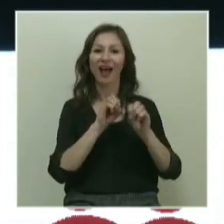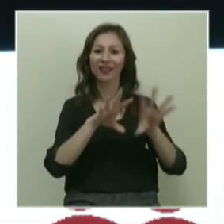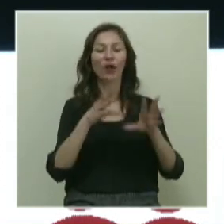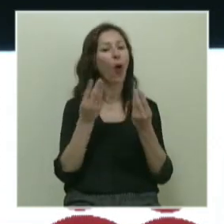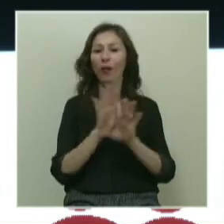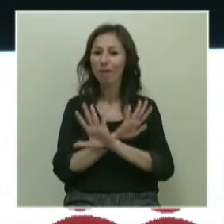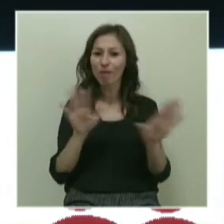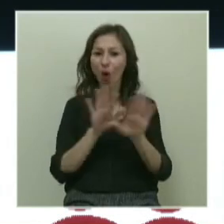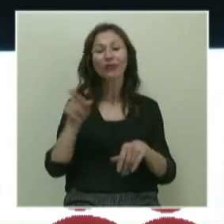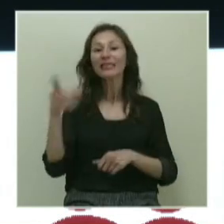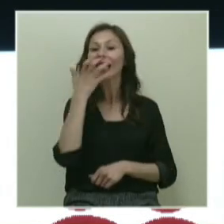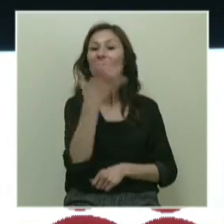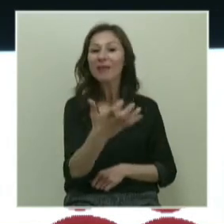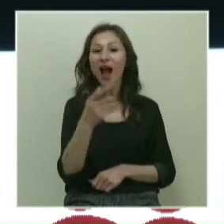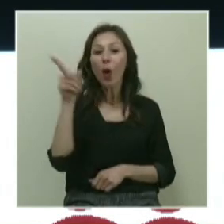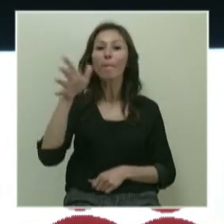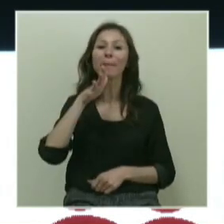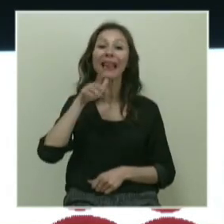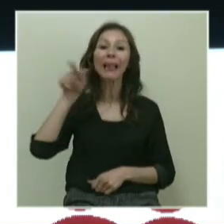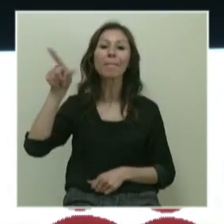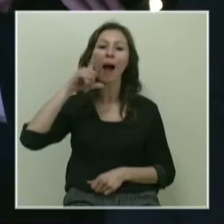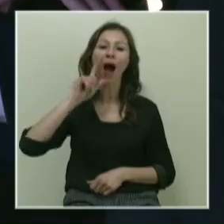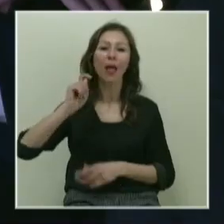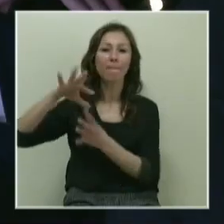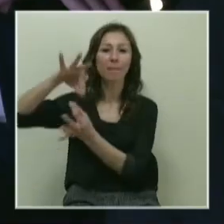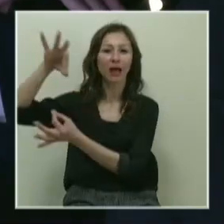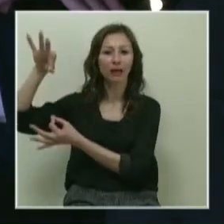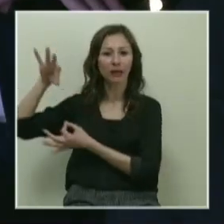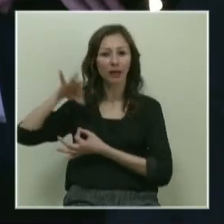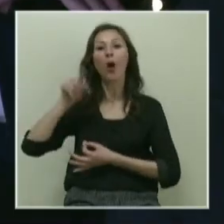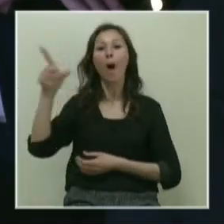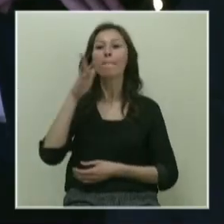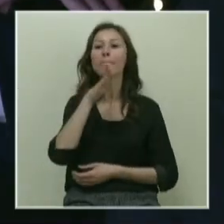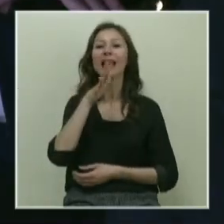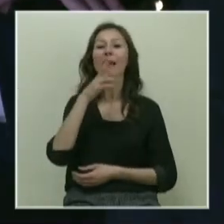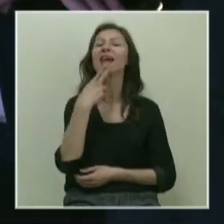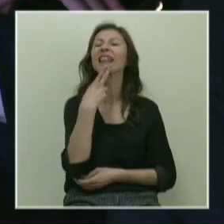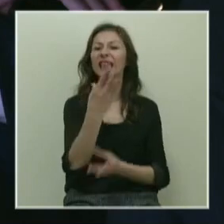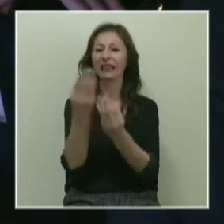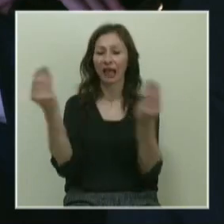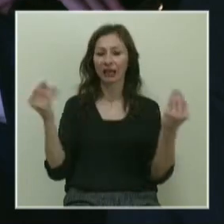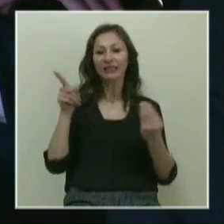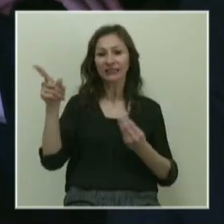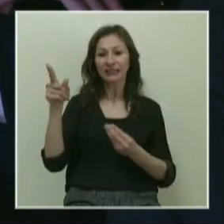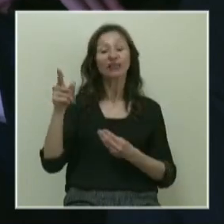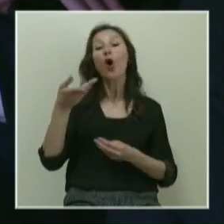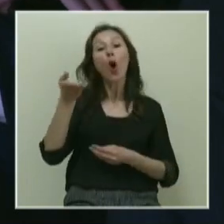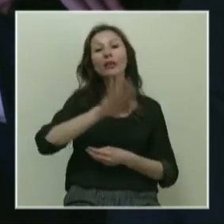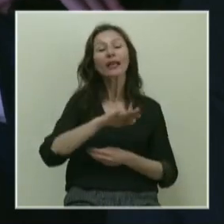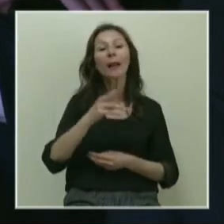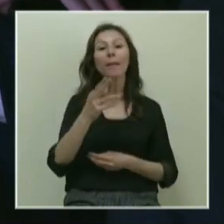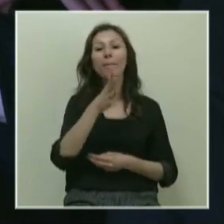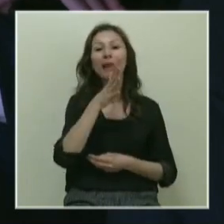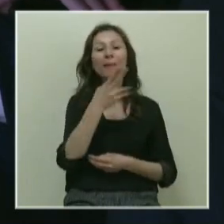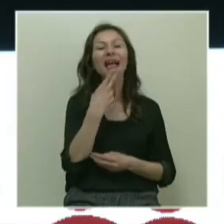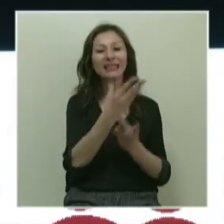Size o imkanı sağlayan o bilim adamları, o bilim kadınları, sizin aşağıladığınız, öteki dediğiniz bilim kadınları